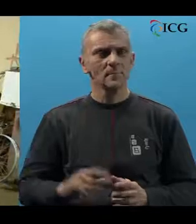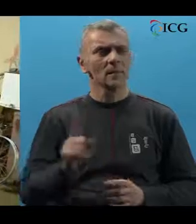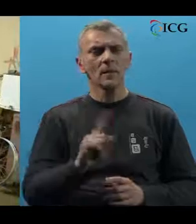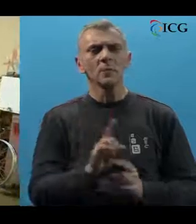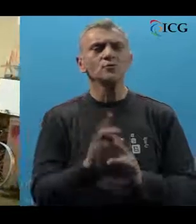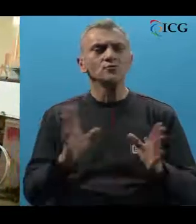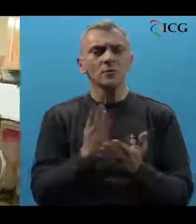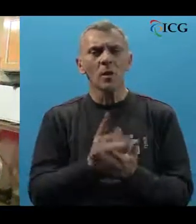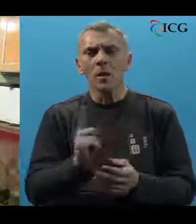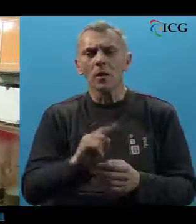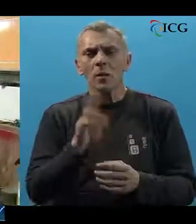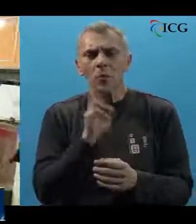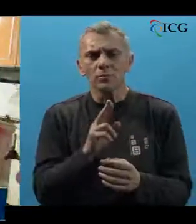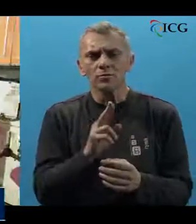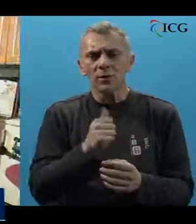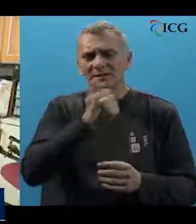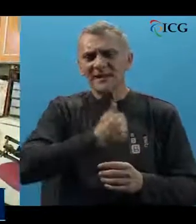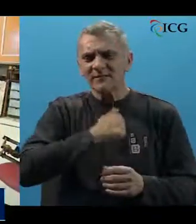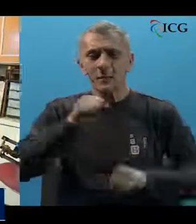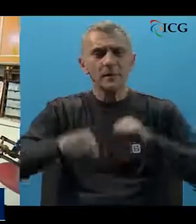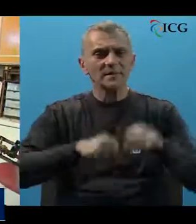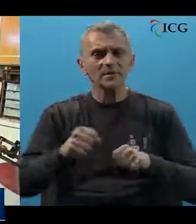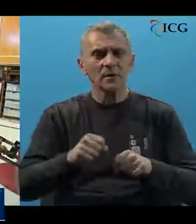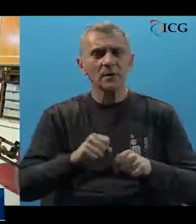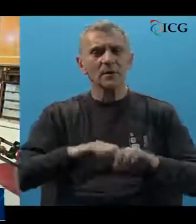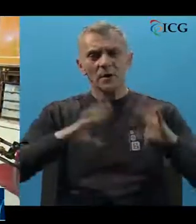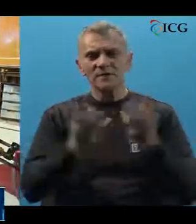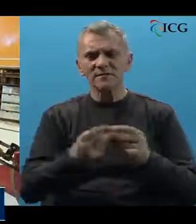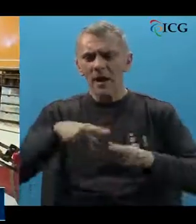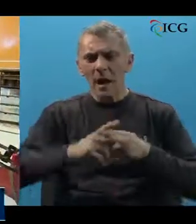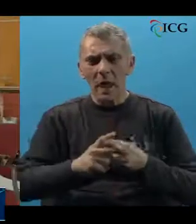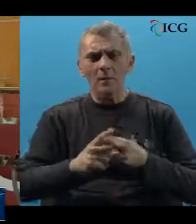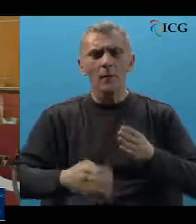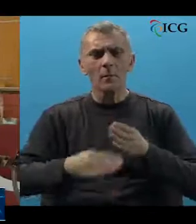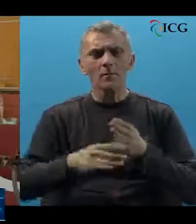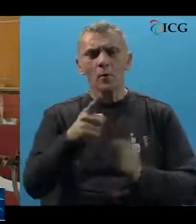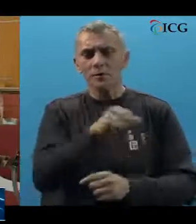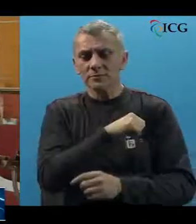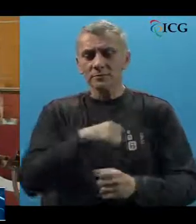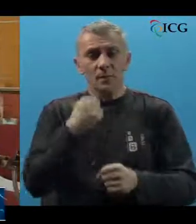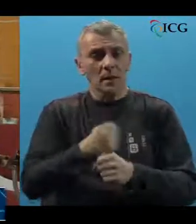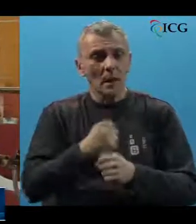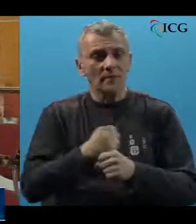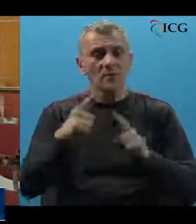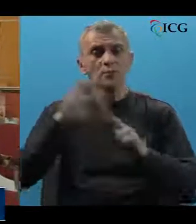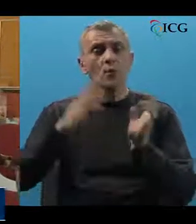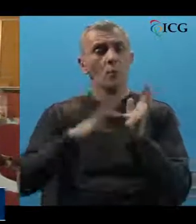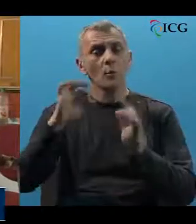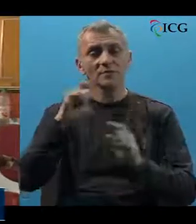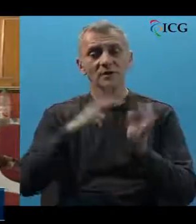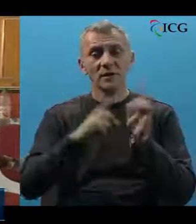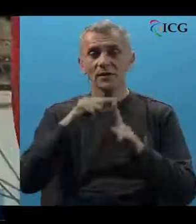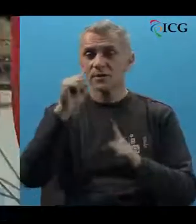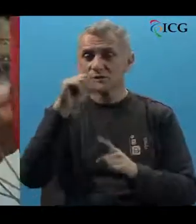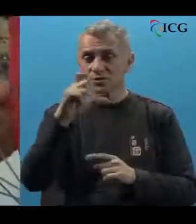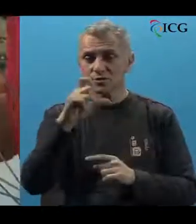I ne bi ništa bilo neobično u ovoj radnji za sevesiranje bicikala da nije sve što je od alata dopomagala u njoj napravio samovuki majstor Tomo